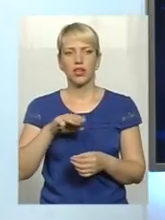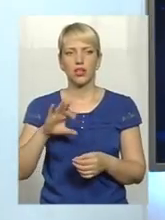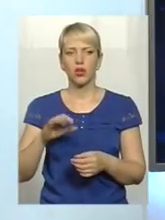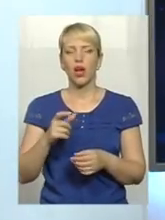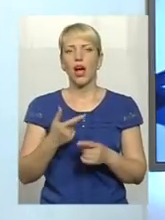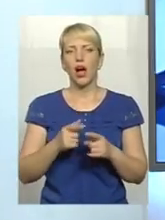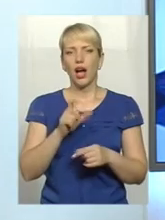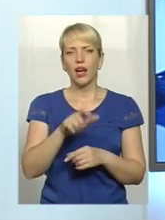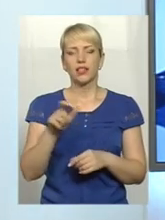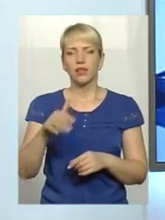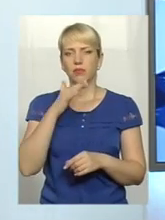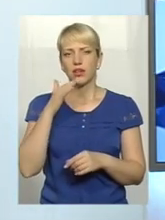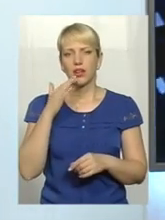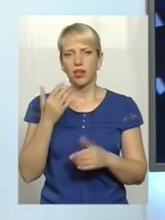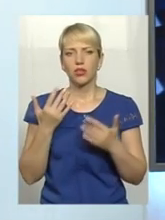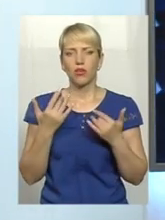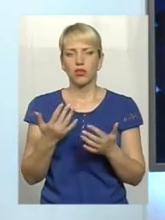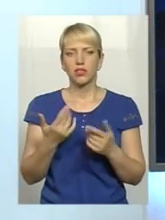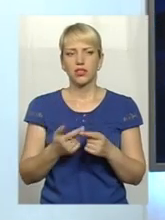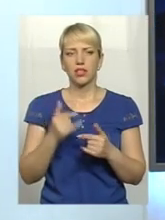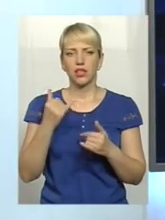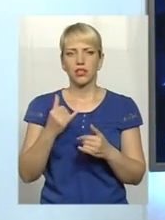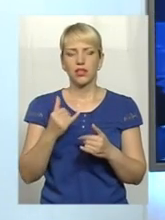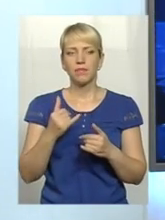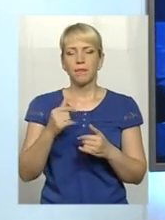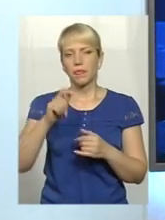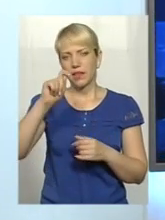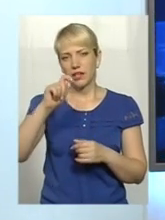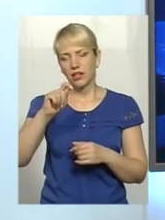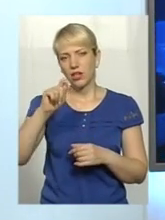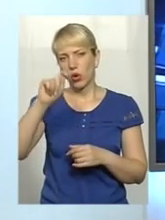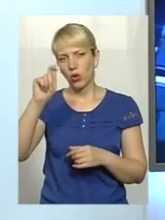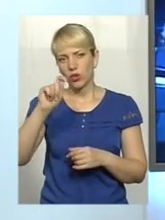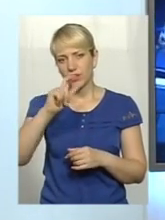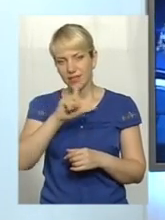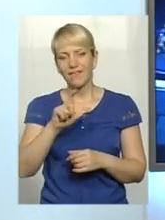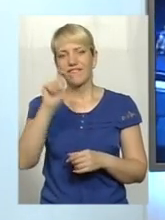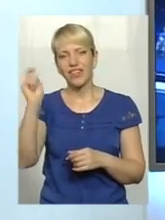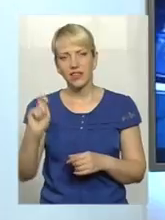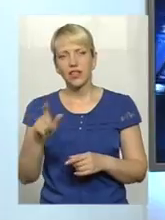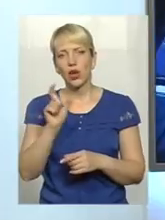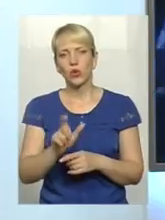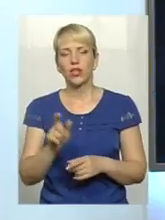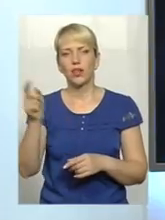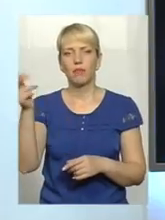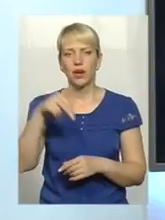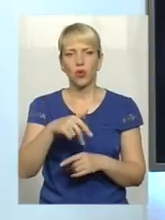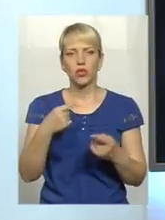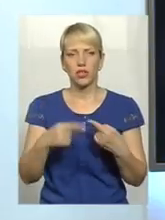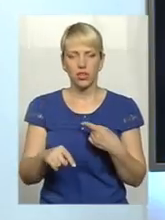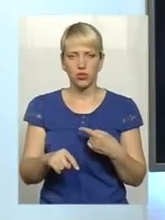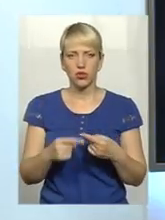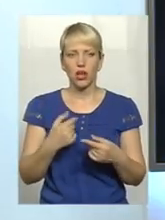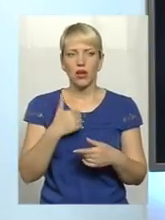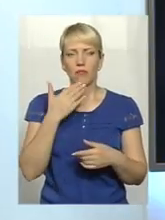багато, оскільки все ж таки з війни людина приходить іншою. І в мене питання до вас тоді, Микола